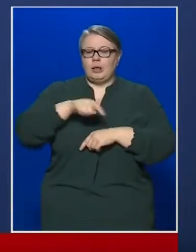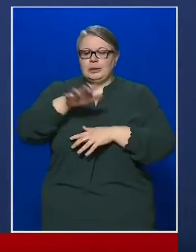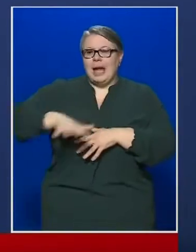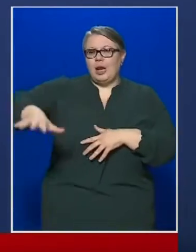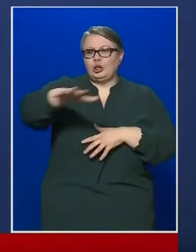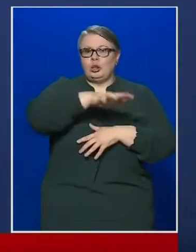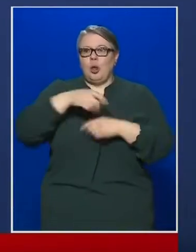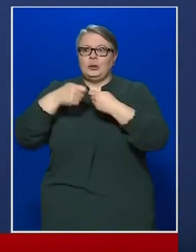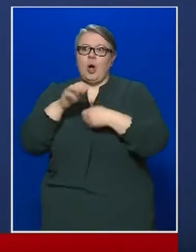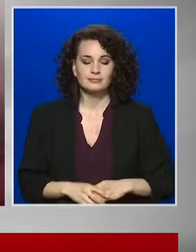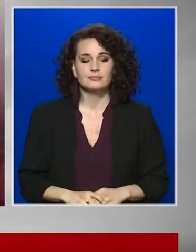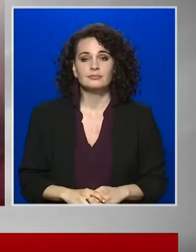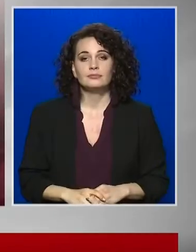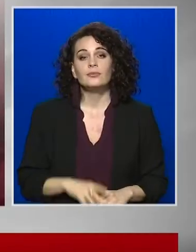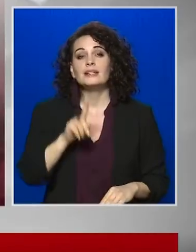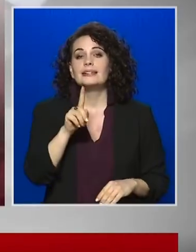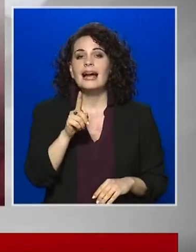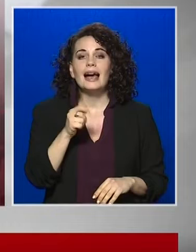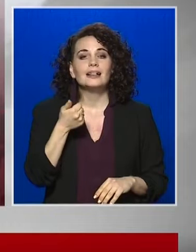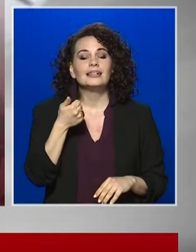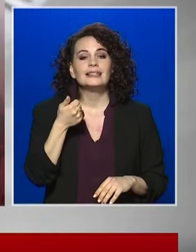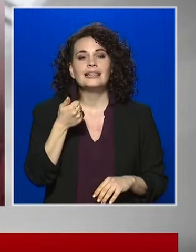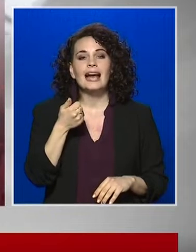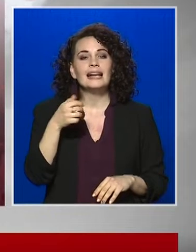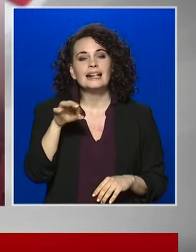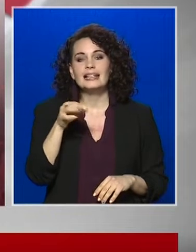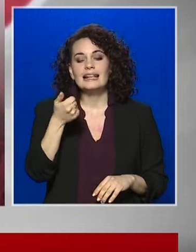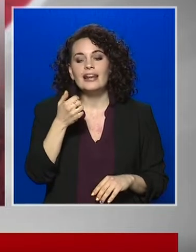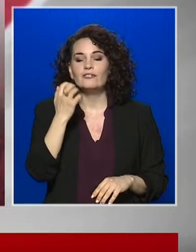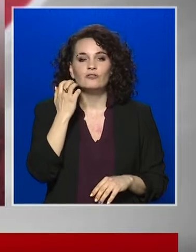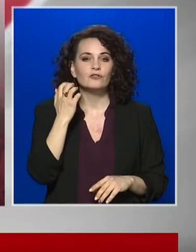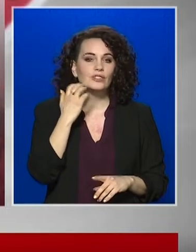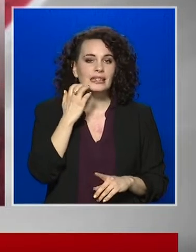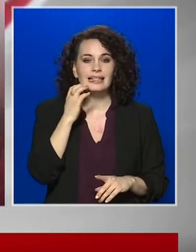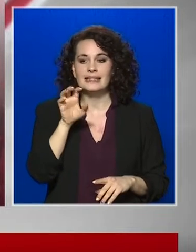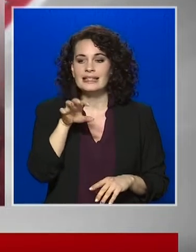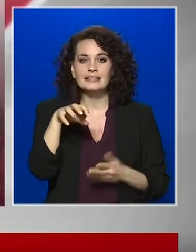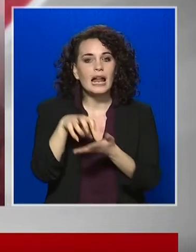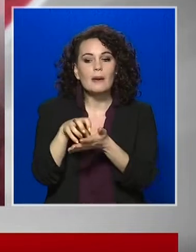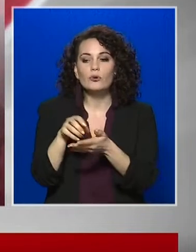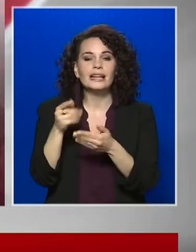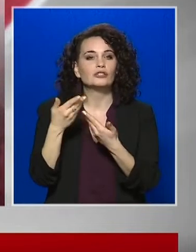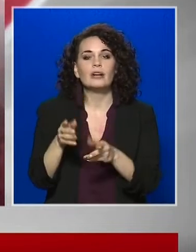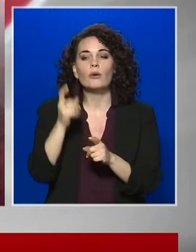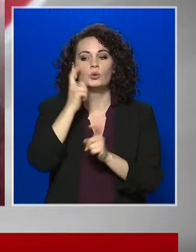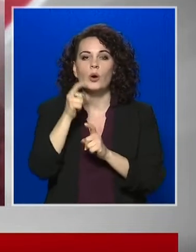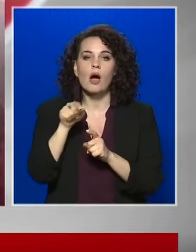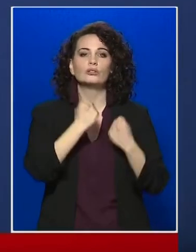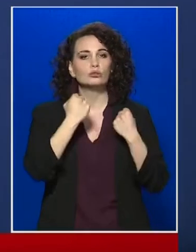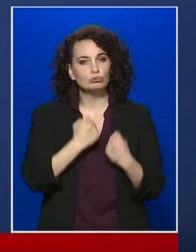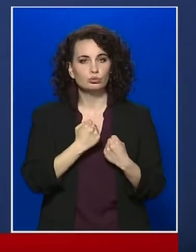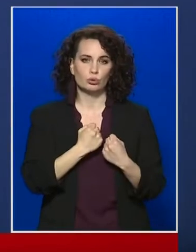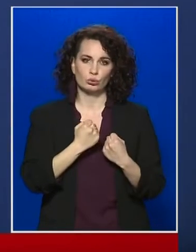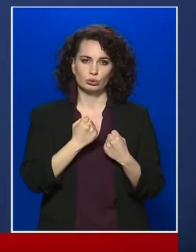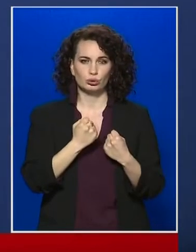Cecília ezúttal is hangsúlyozta, mindenki elkaphatja a vírust, ami az egész ország minden megyejében és bármelyik településen jelen van.